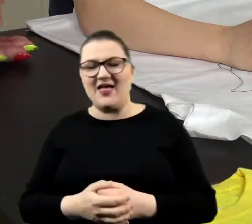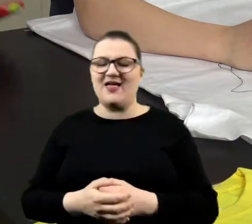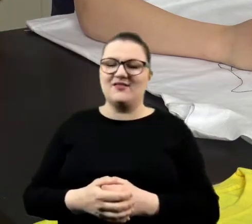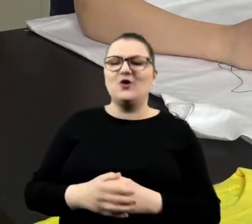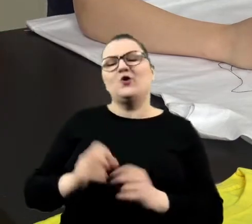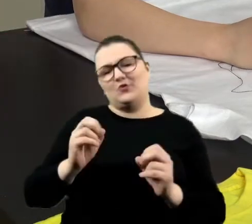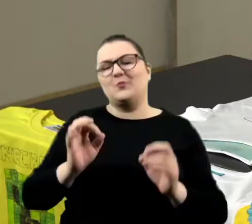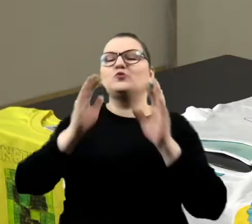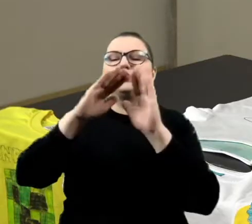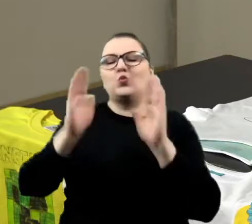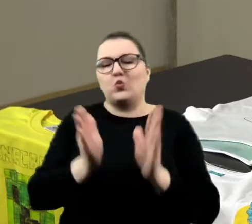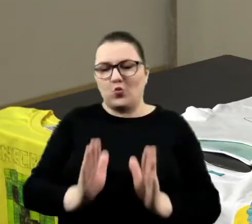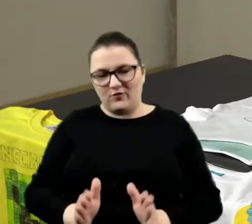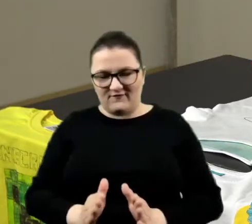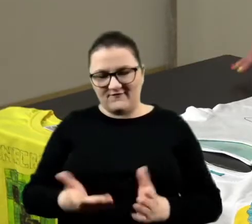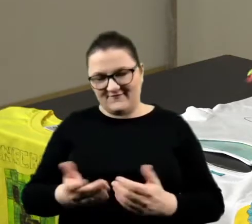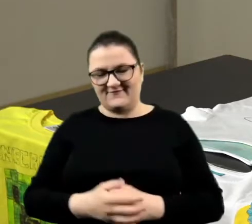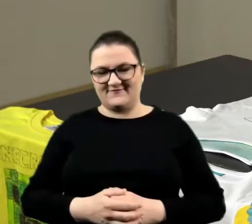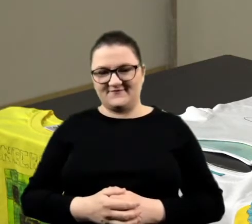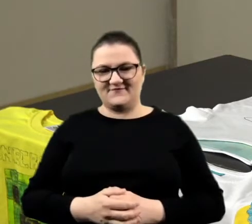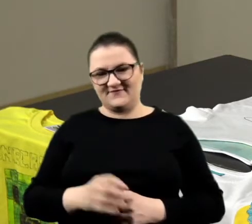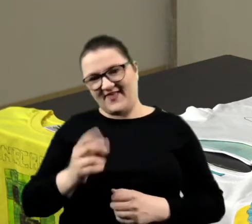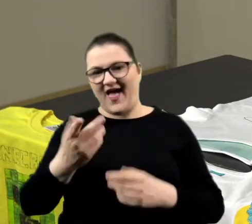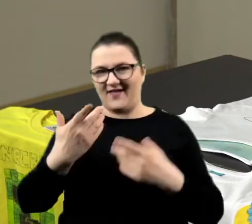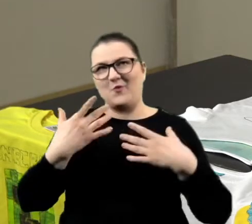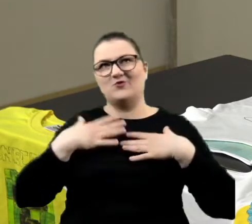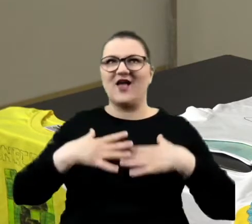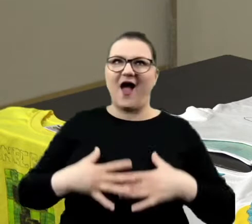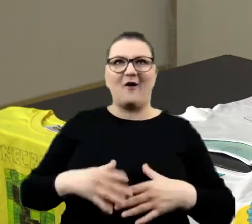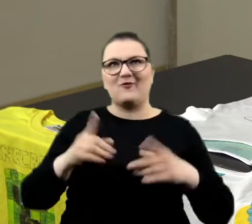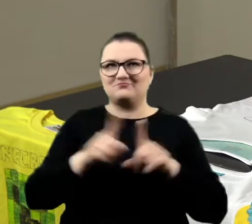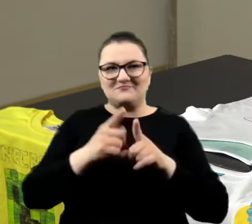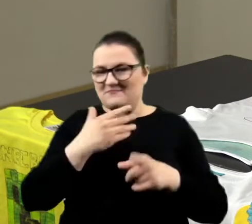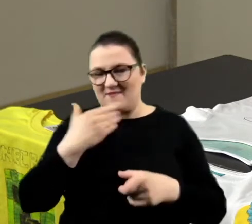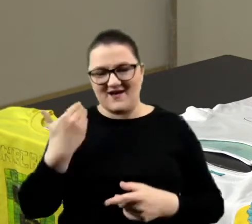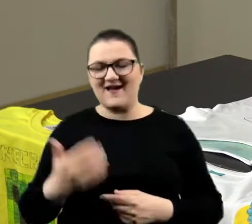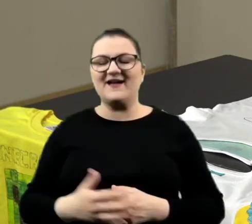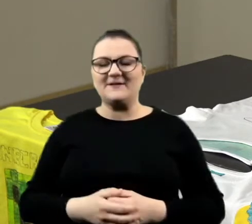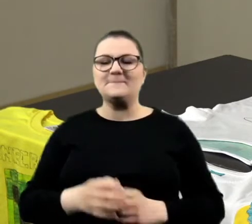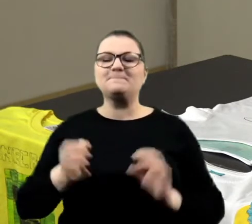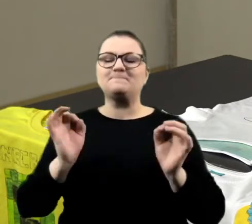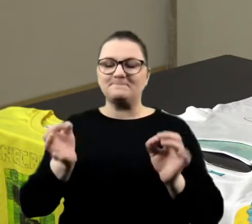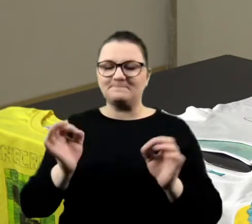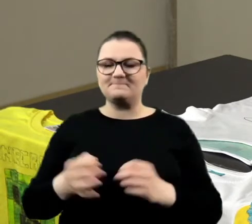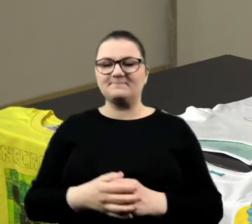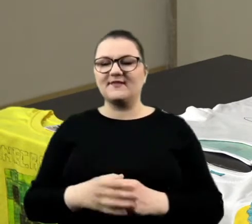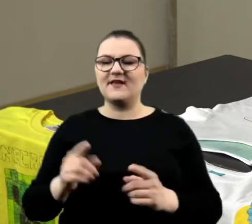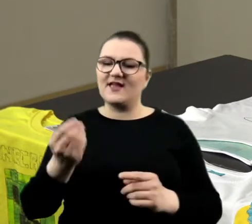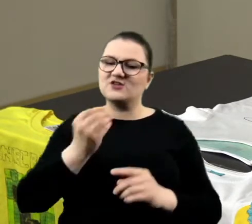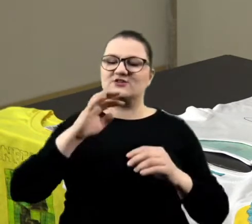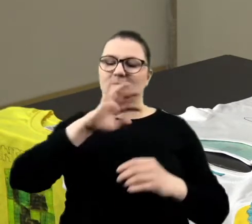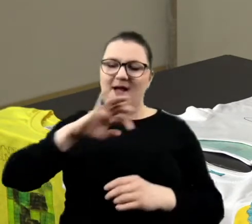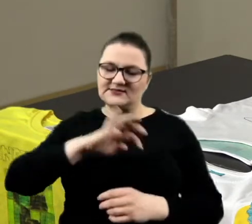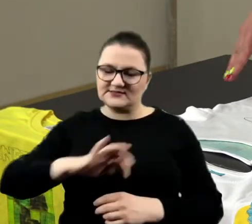prostu. Motyl nie ma przecież. Takich część ciała. Dobra. Tu paseczki jeszcze. Mhm.